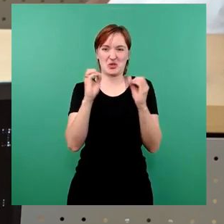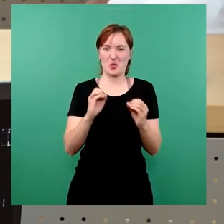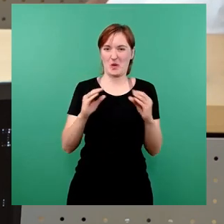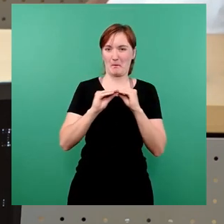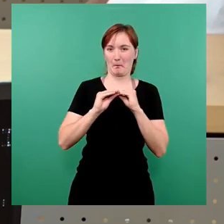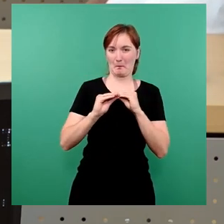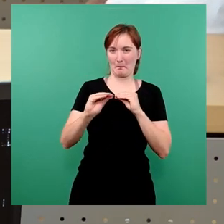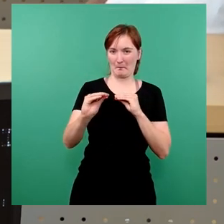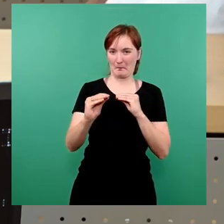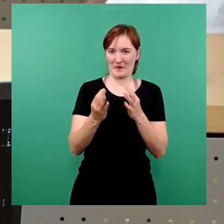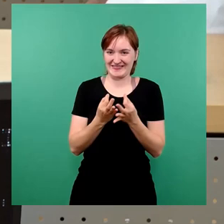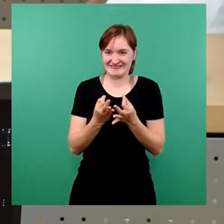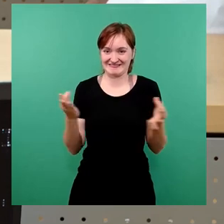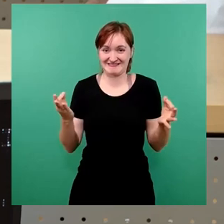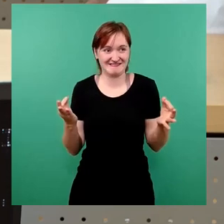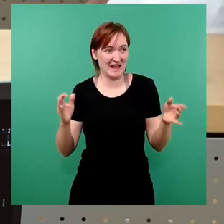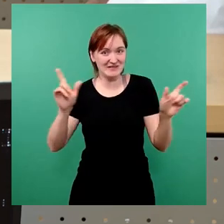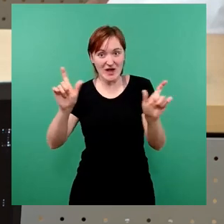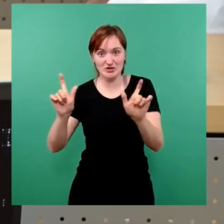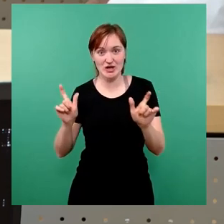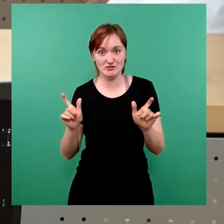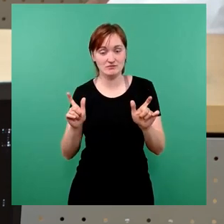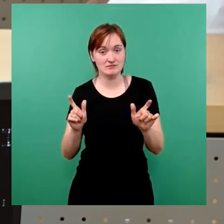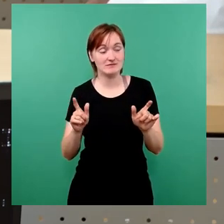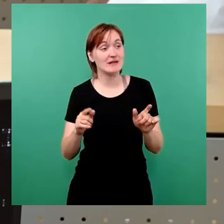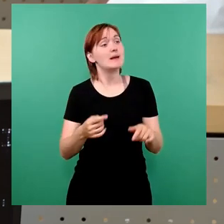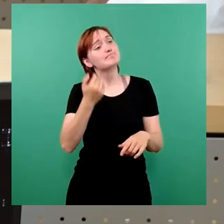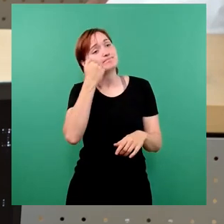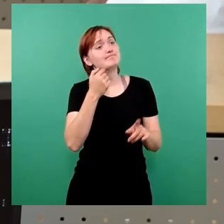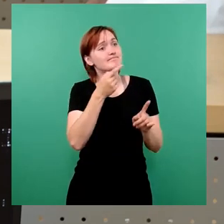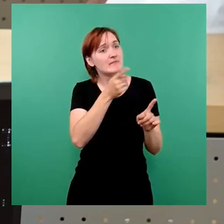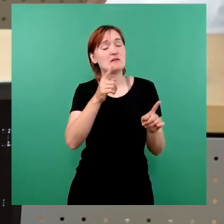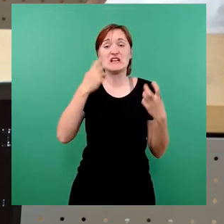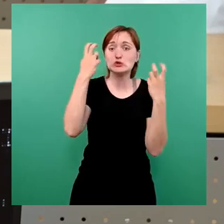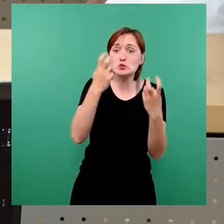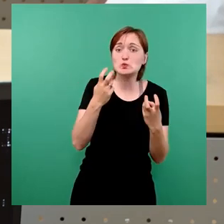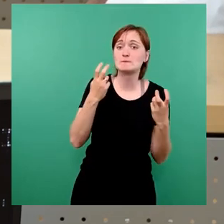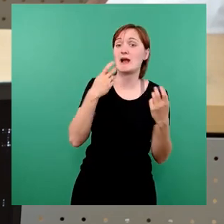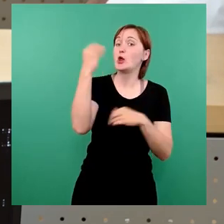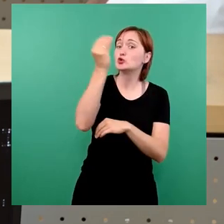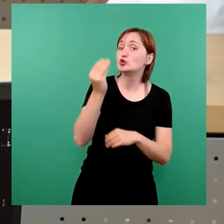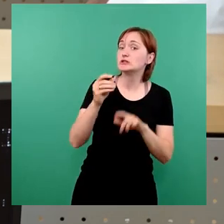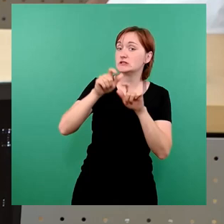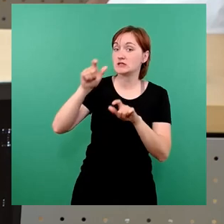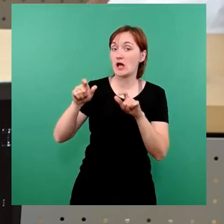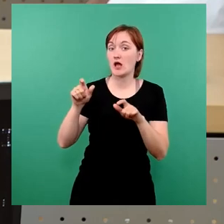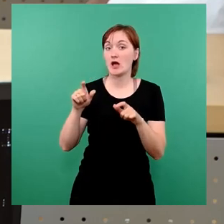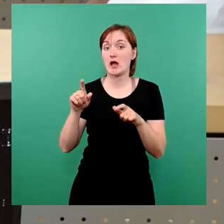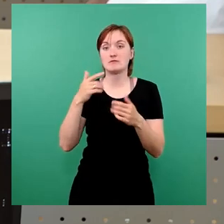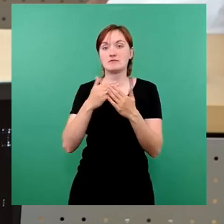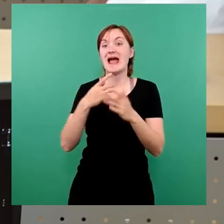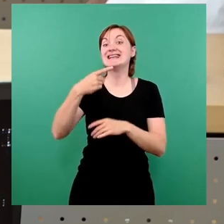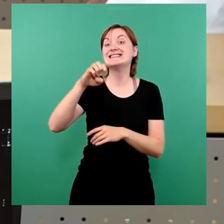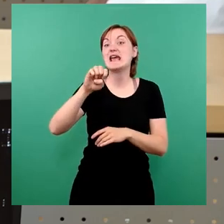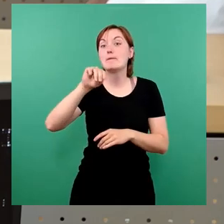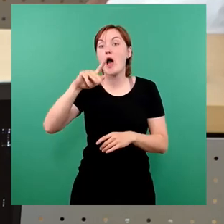Ihnen auch eins, was Sie zur Kenntnis nehmen müssen. Finden Sie mal die Künstler, die heute, übrigens mit der gierigen GEMA im Rücken,